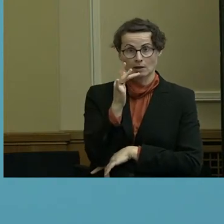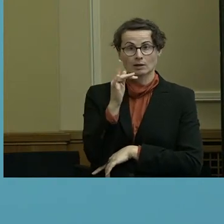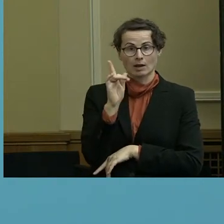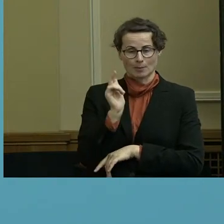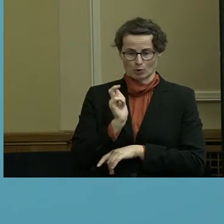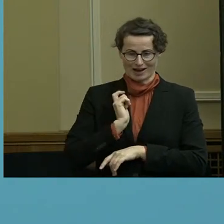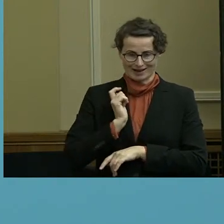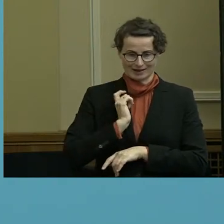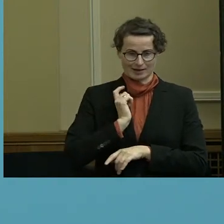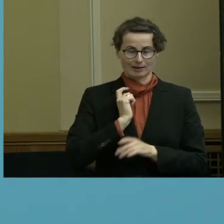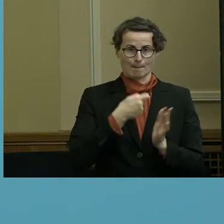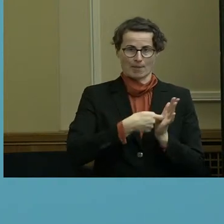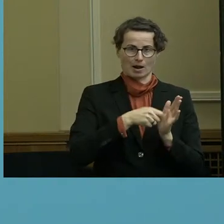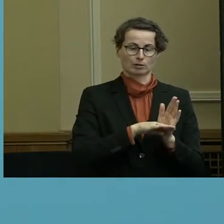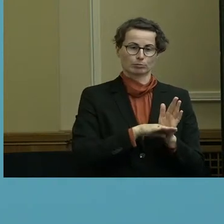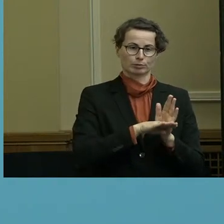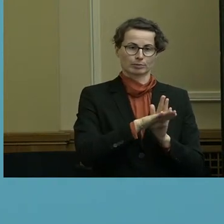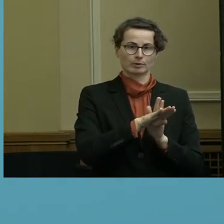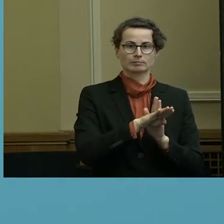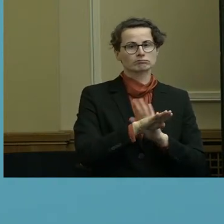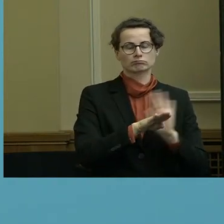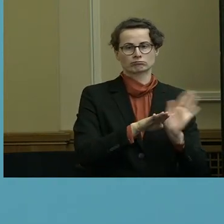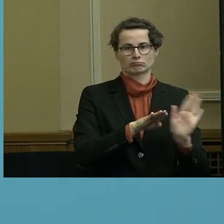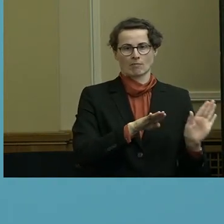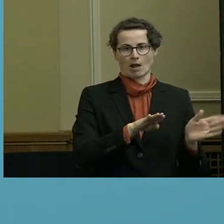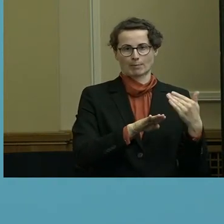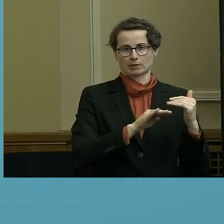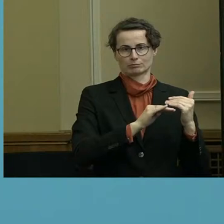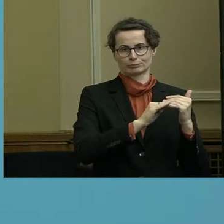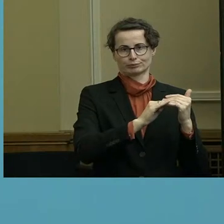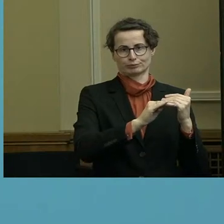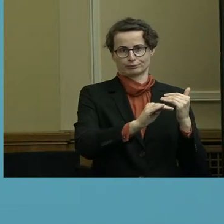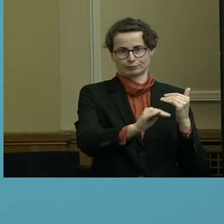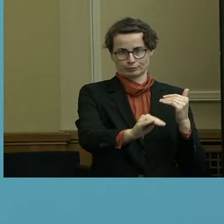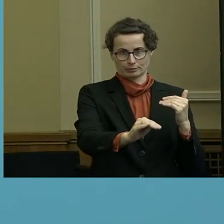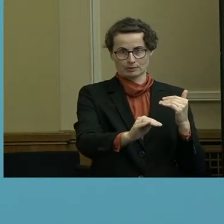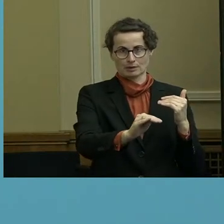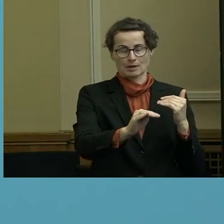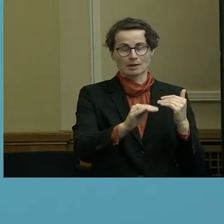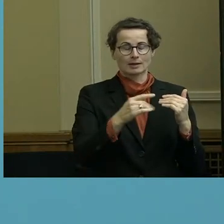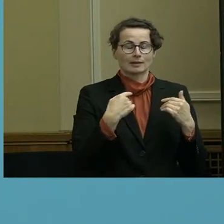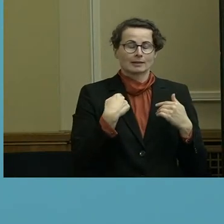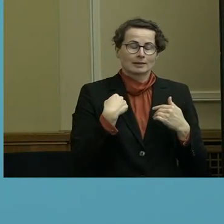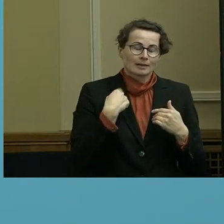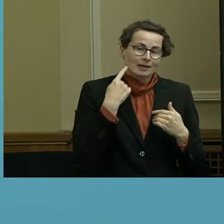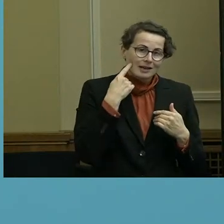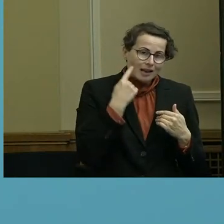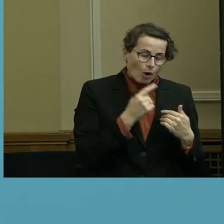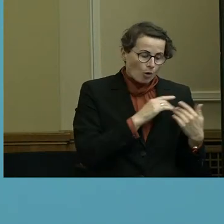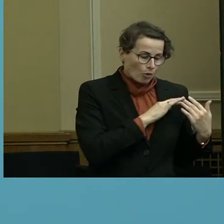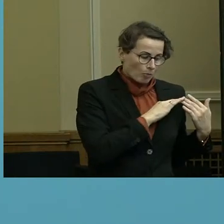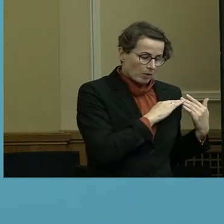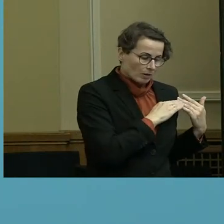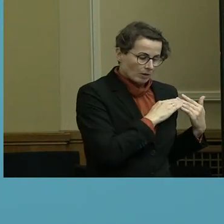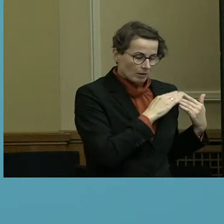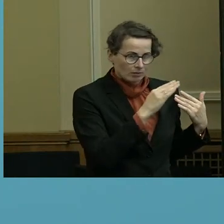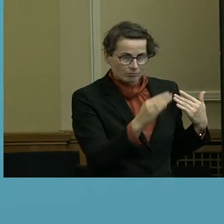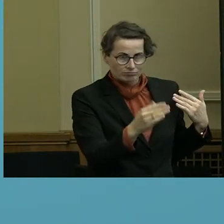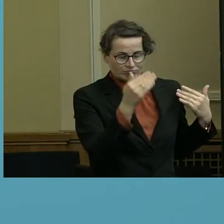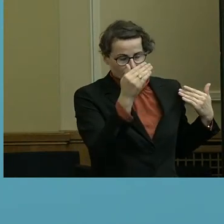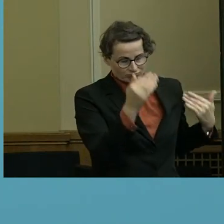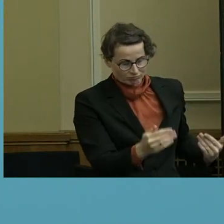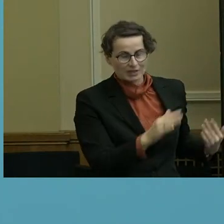eben nicht Gebrauch gemacht. Und wir sind uns sicher, dass wir mal mindestens zehn Jahre Preisstabilität auch